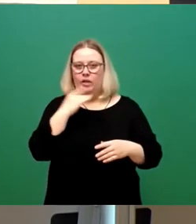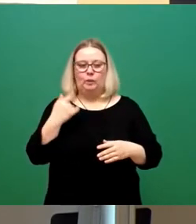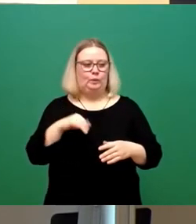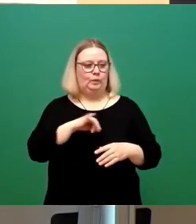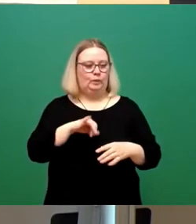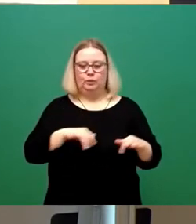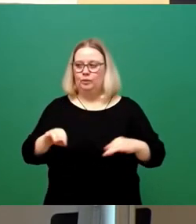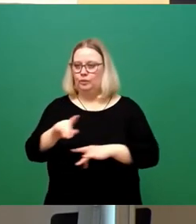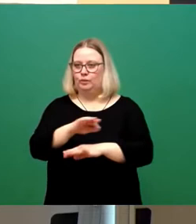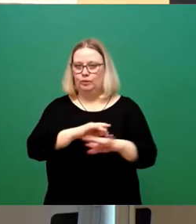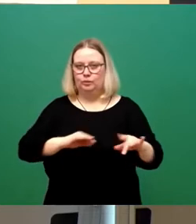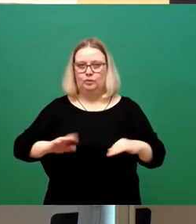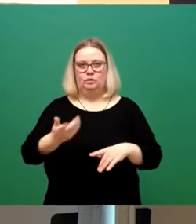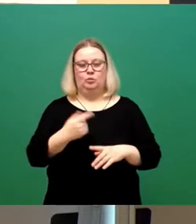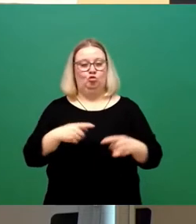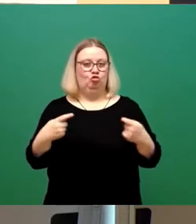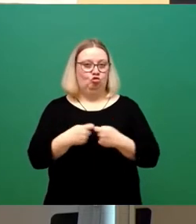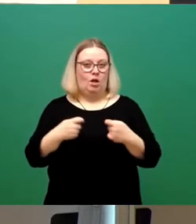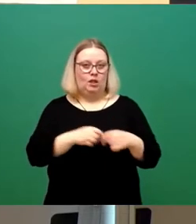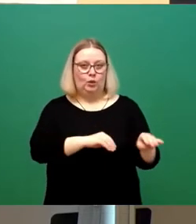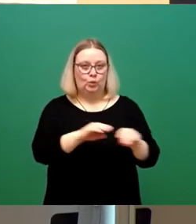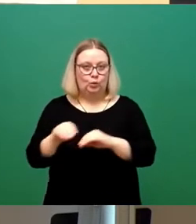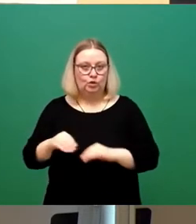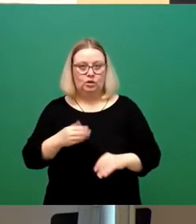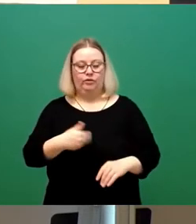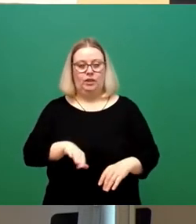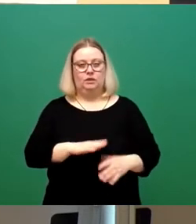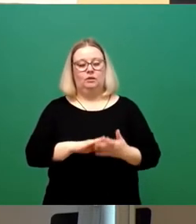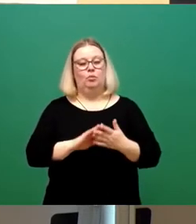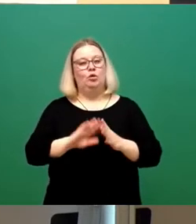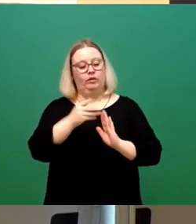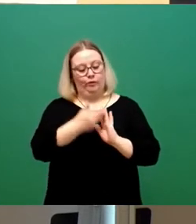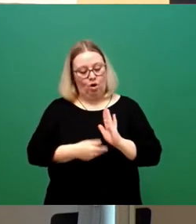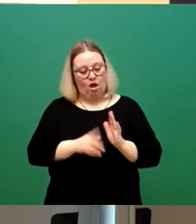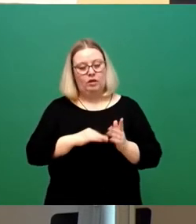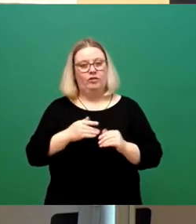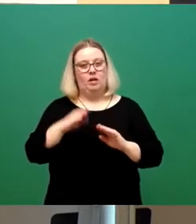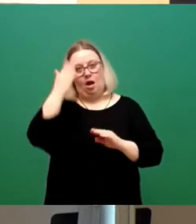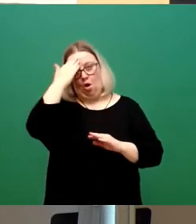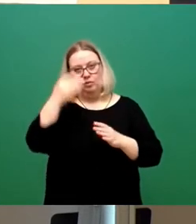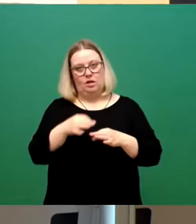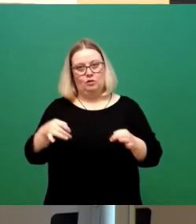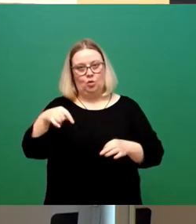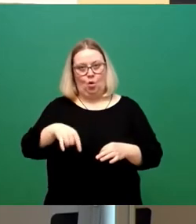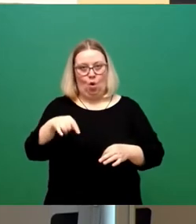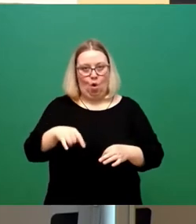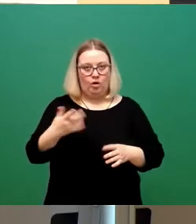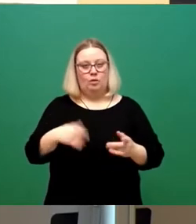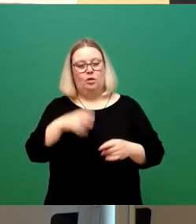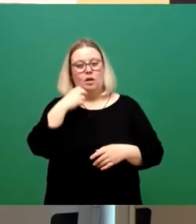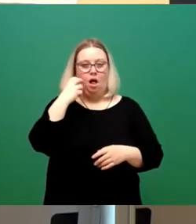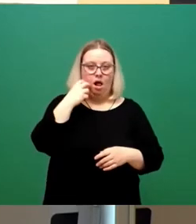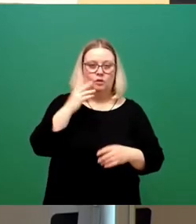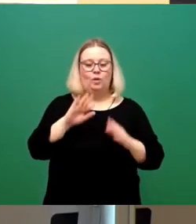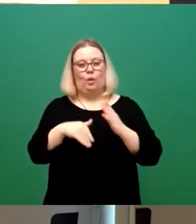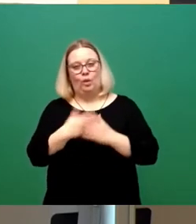Allerhand sehr spannende Gerüchte. Falls die Vorlage zur Änderung der Hauptsatzung heute, ob nun mit der alten, einer neuen oder